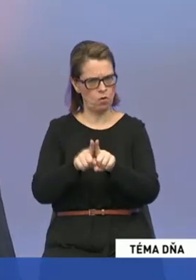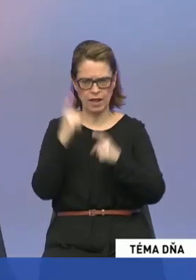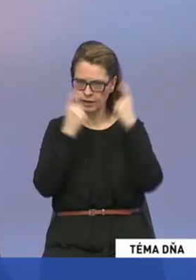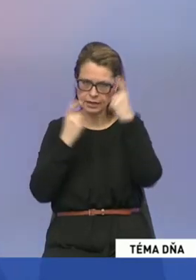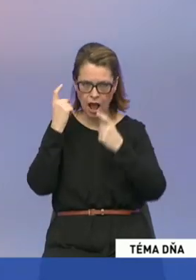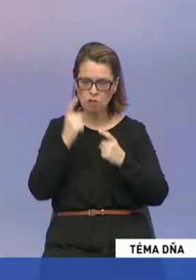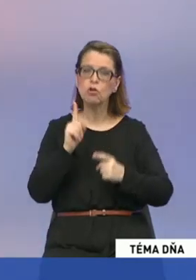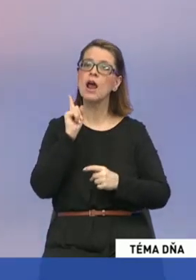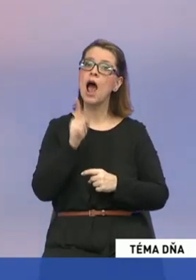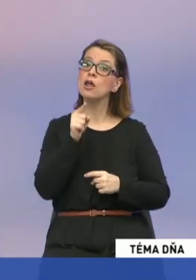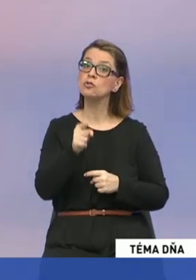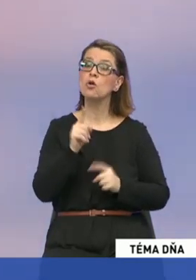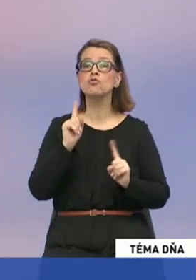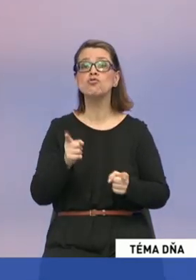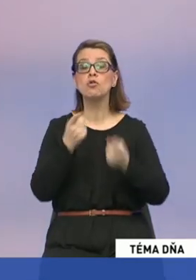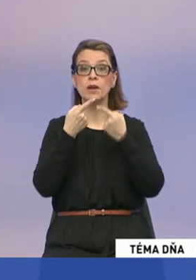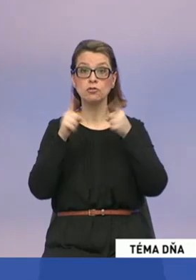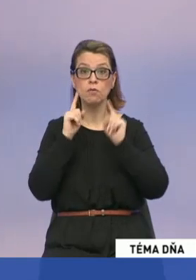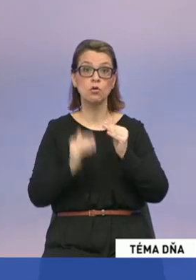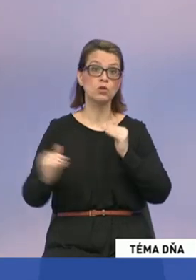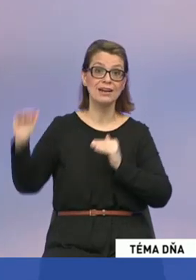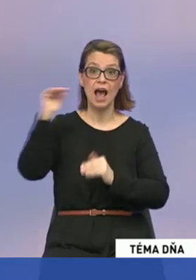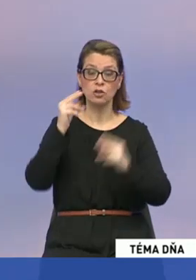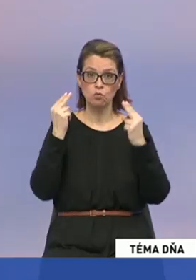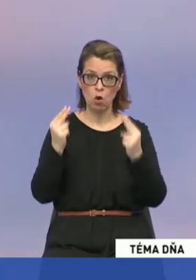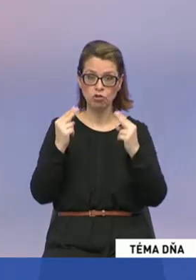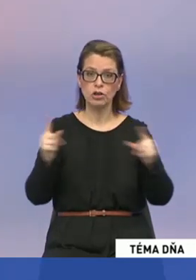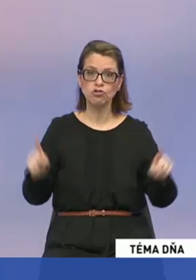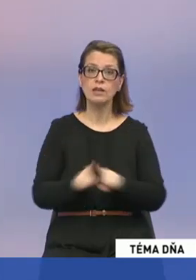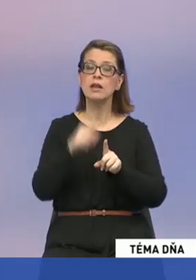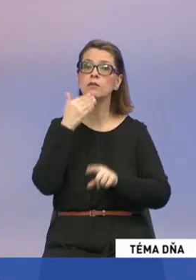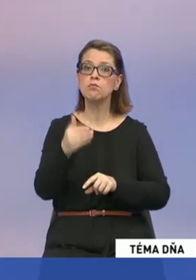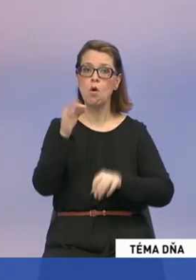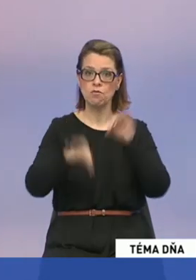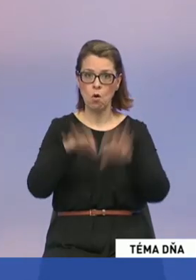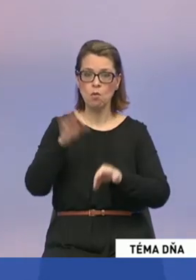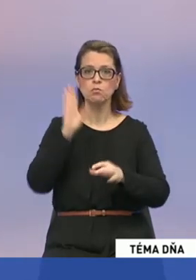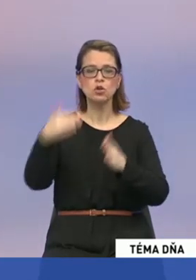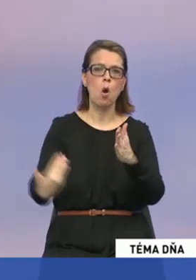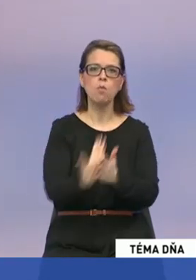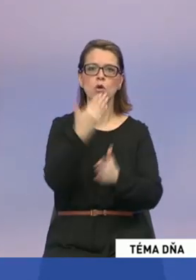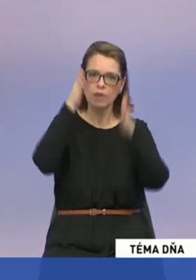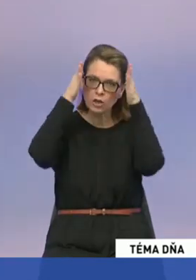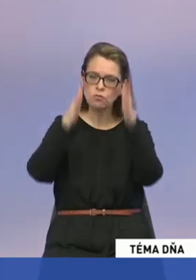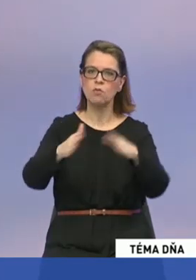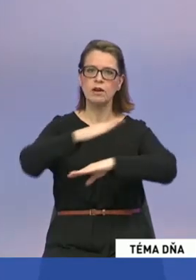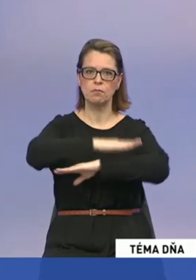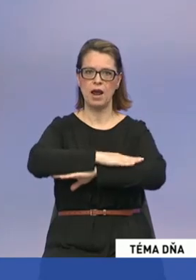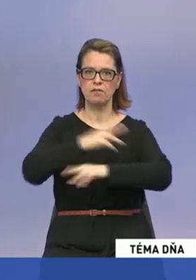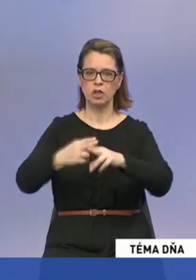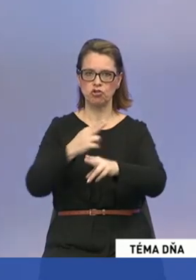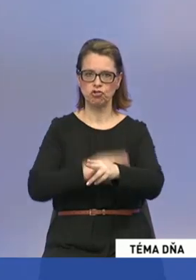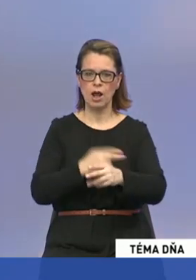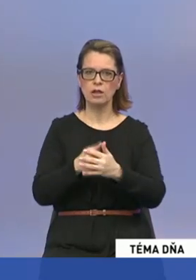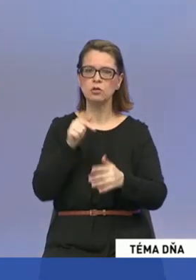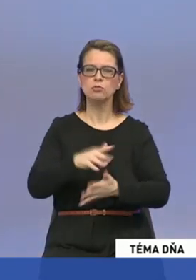povedať, že to, čo bude pre Slovensko najdôležitejšie, hneď po voľbách, bude obnovenie dôvery v právny štát. Tu je obrovské